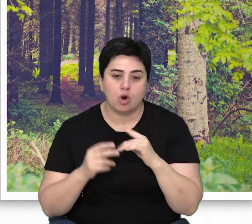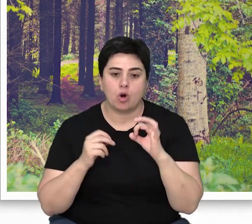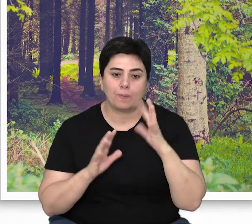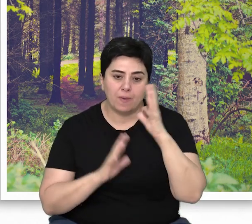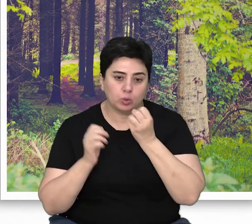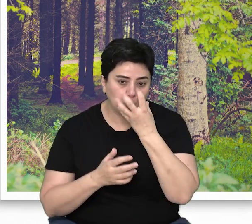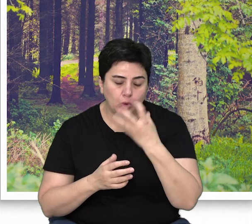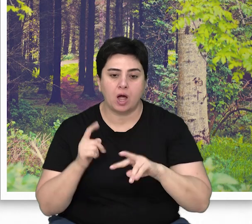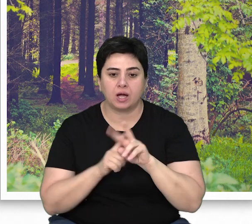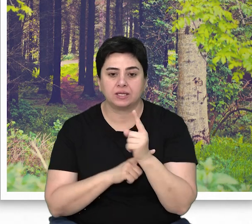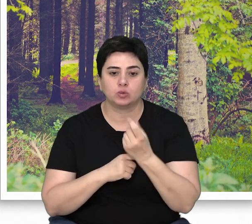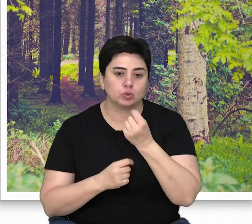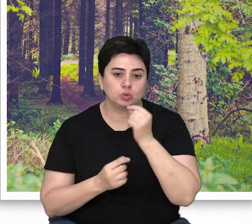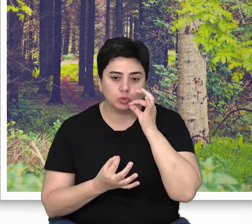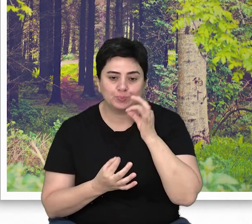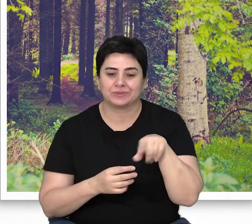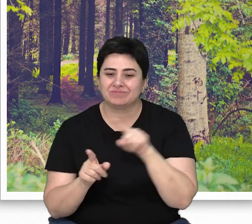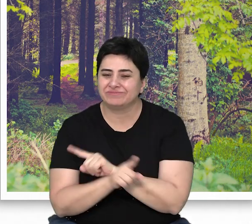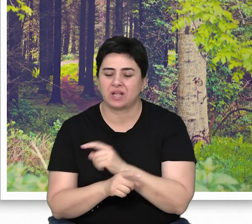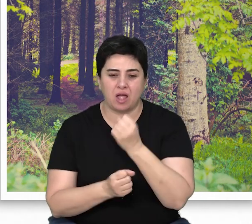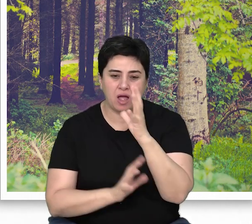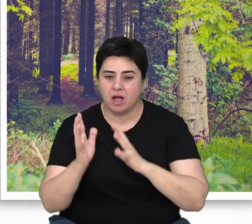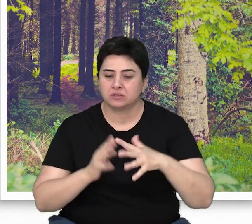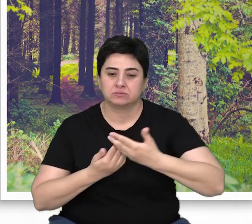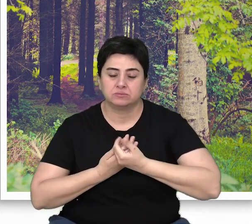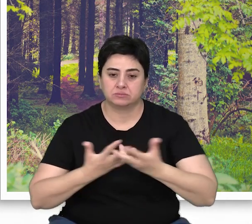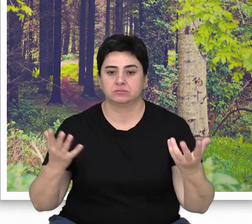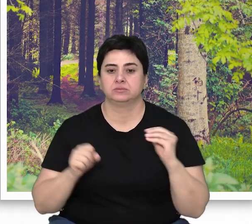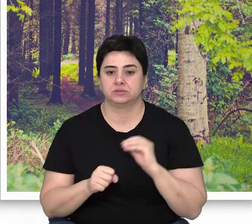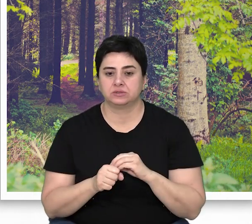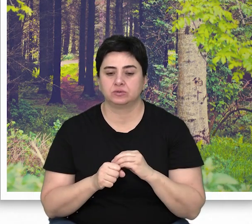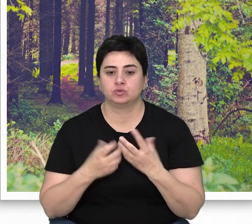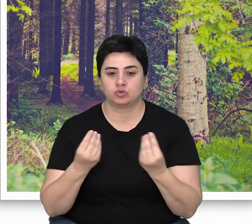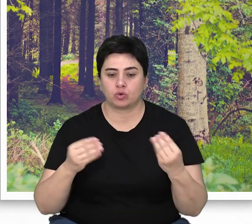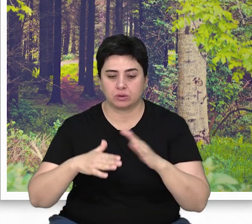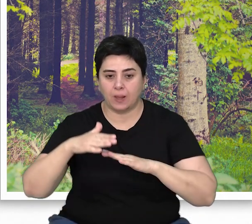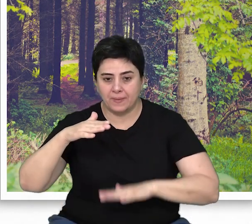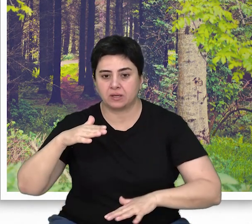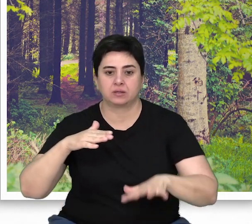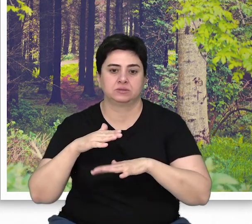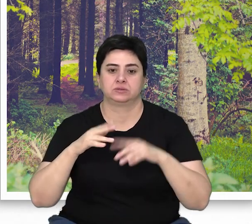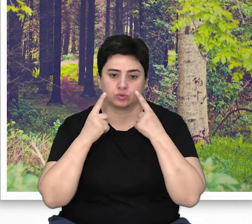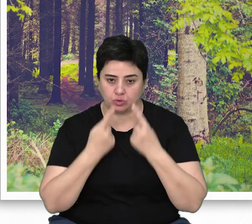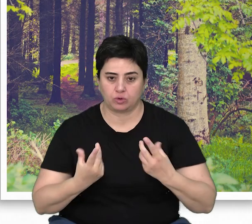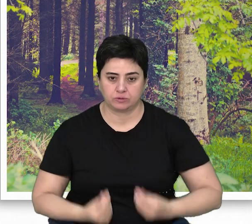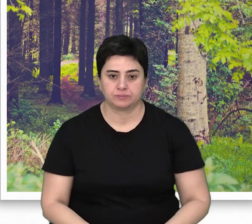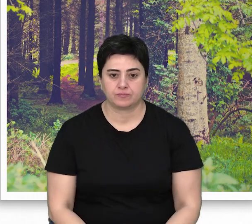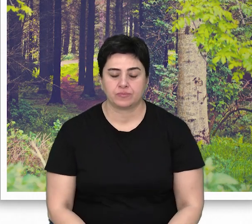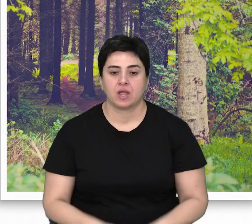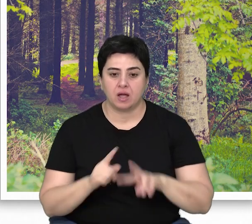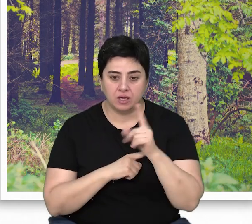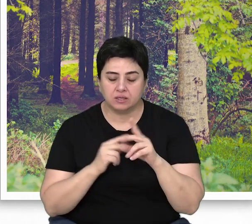Orman Gülü ve Ayı Üzümü gibi türlerin yayılış gösterdiği bu ormanlar, çok tabakalı bir yapı göstermektedir.